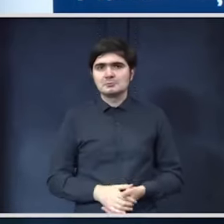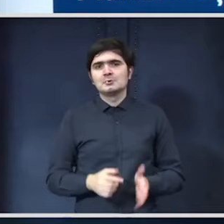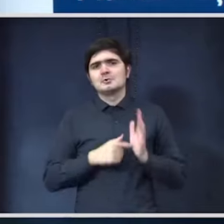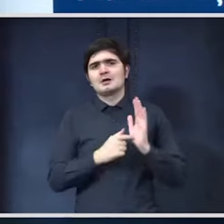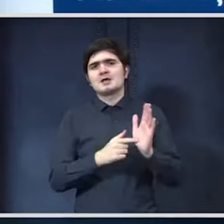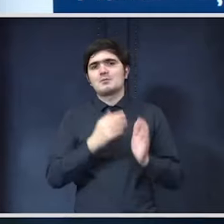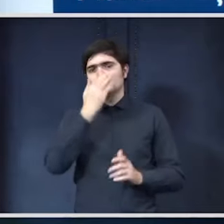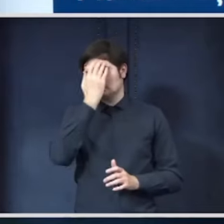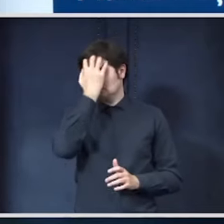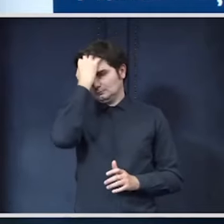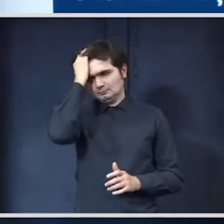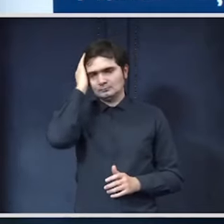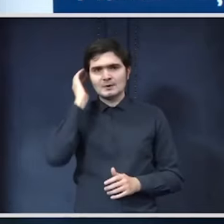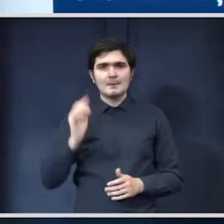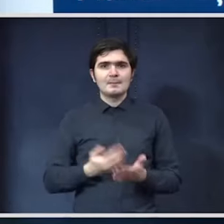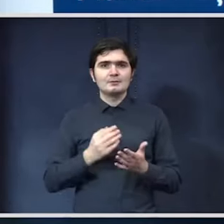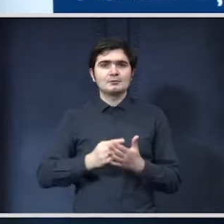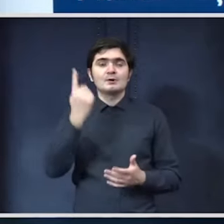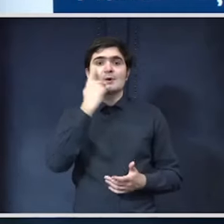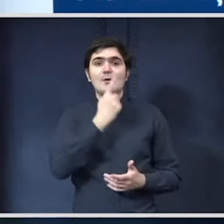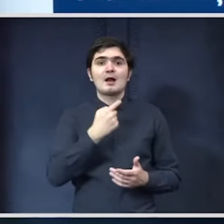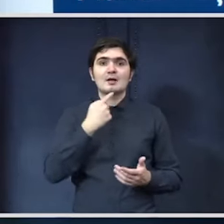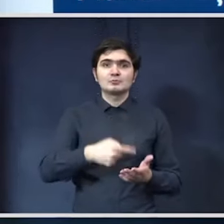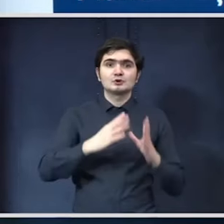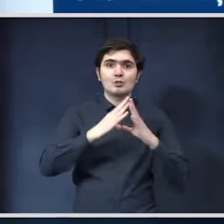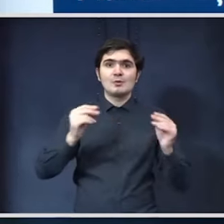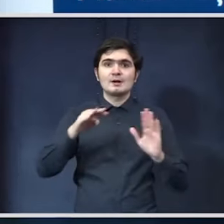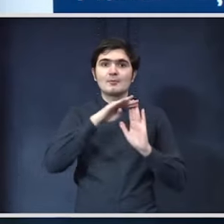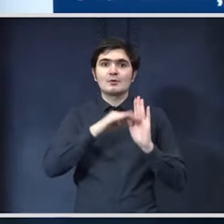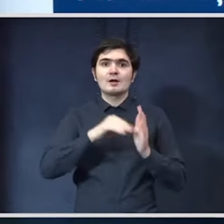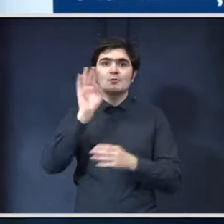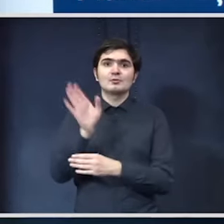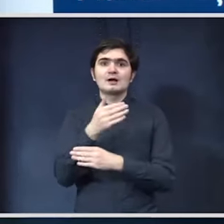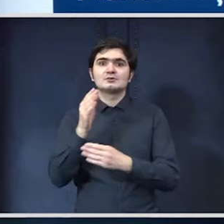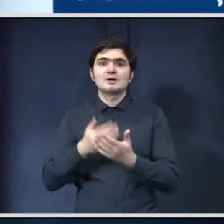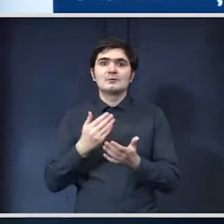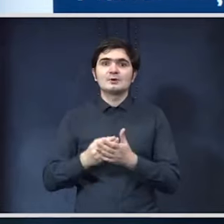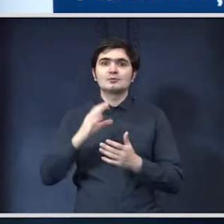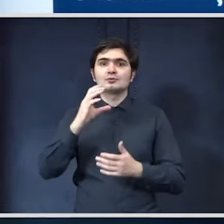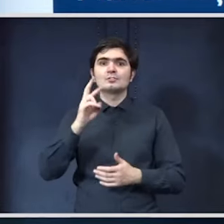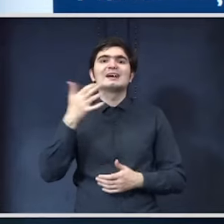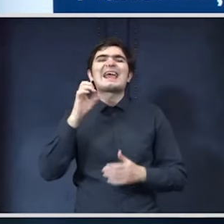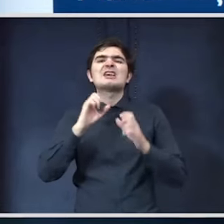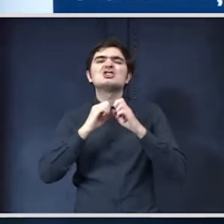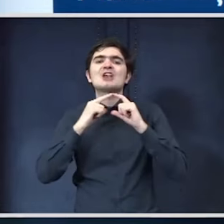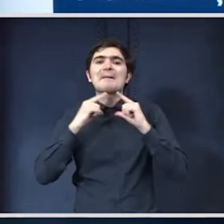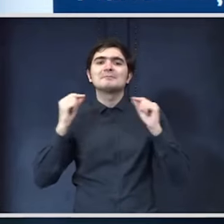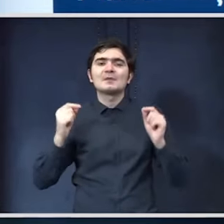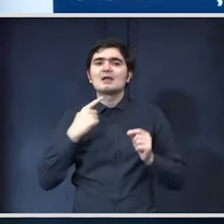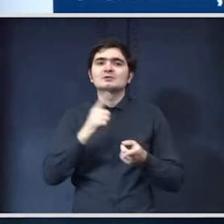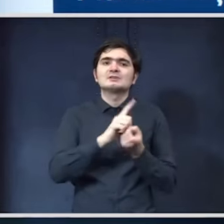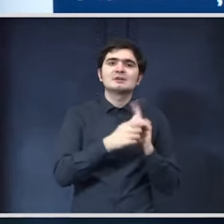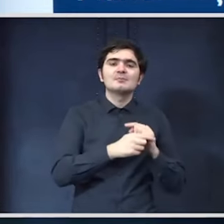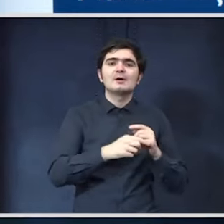pus pentru prima oară în România acest program național pentru creșe care presupune pe de o parte schimbarea cadrului legislativ